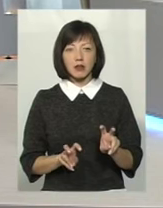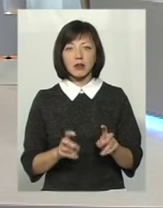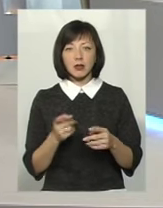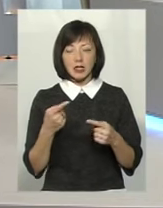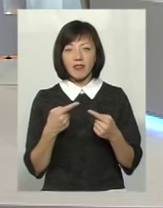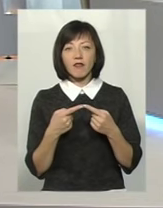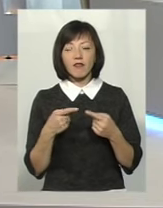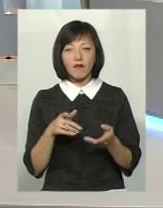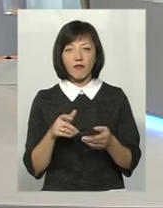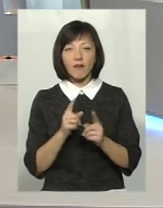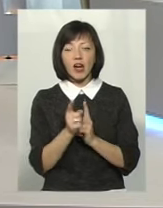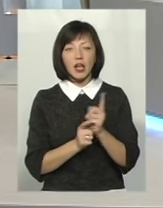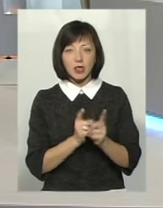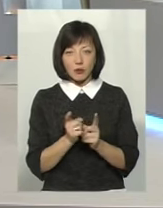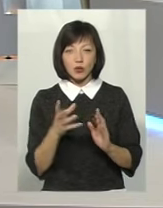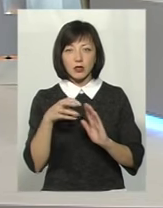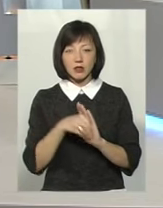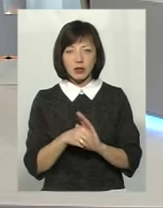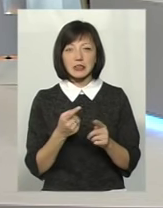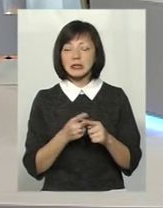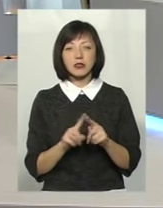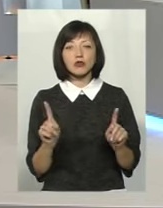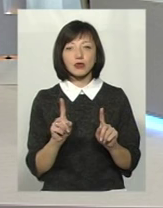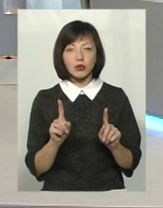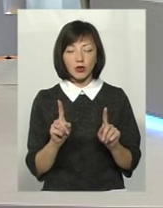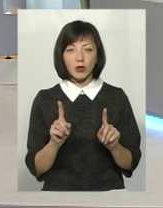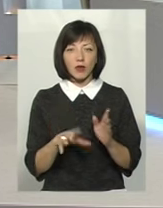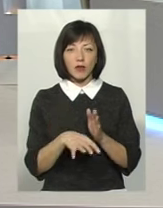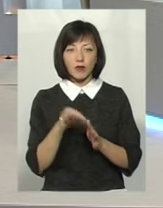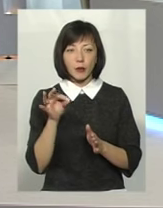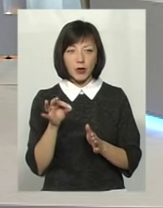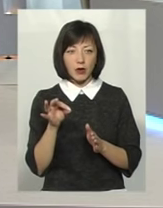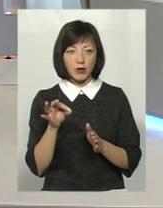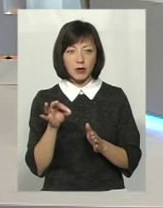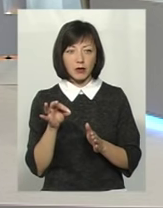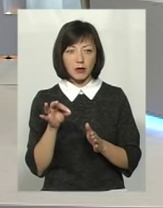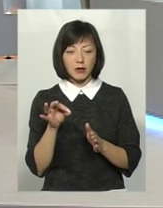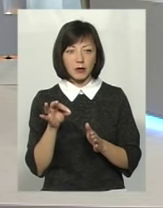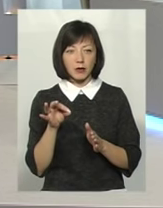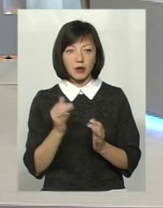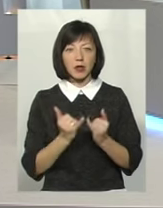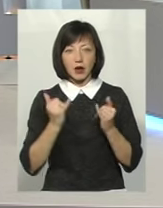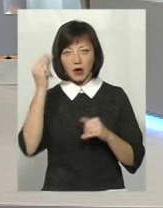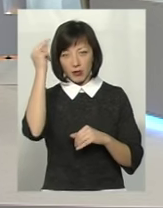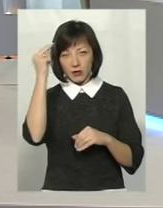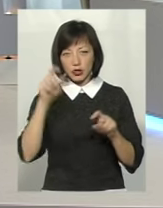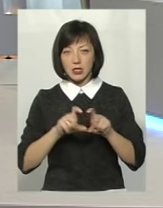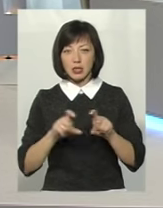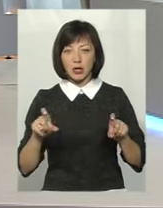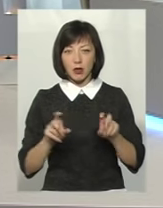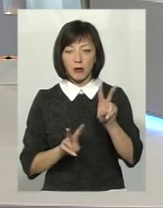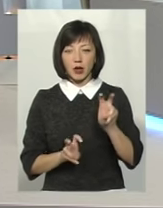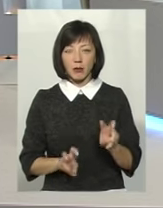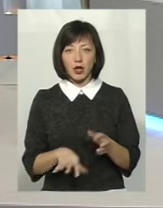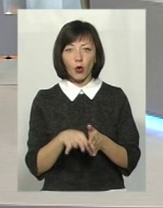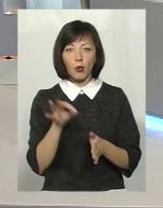предмети інваріативної складової. Так. Це що за предмети? Розкажіть, будь Це ті, які вибирають для вивчення закладу предмети, які